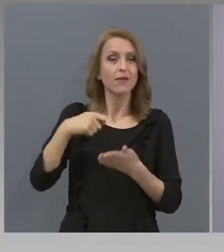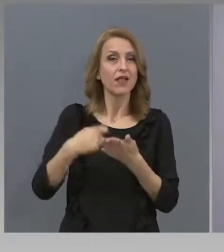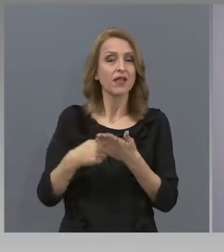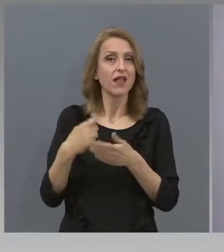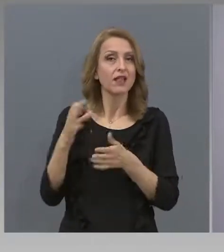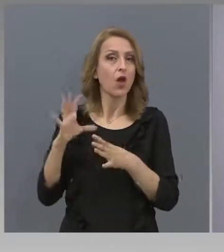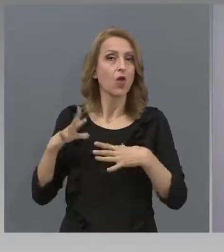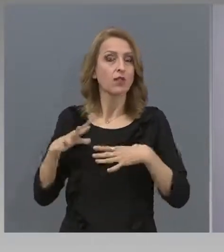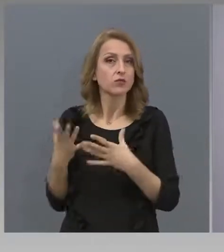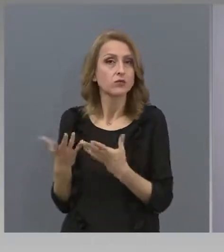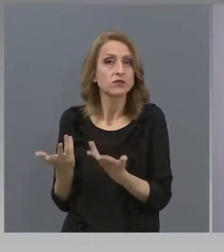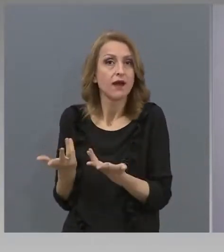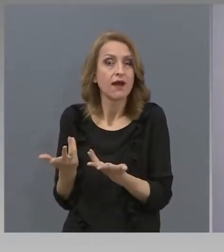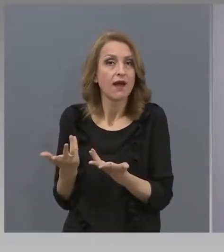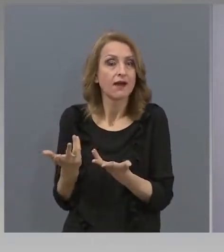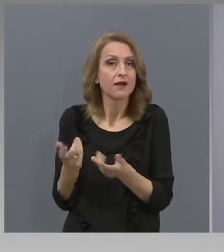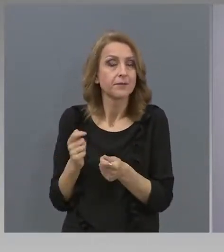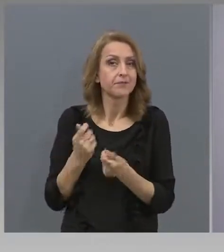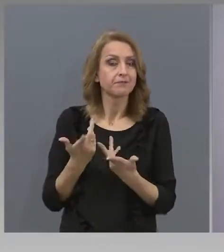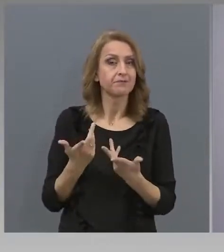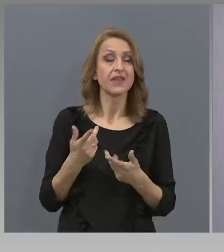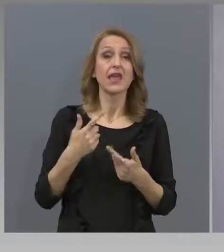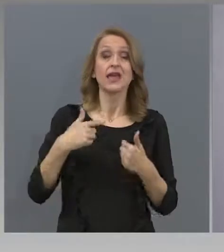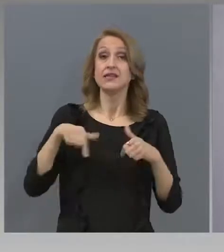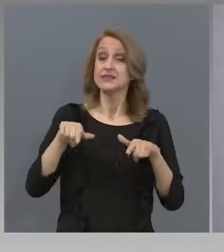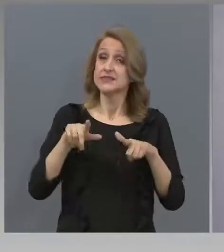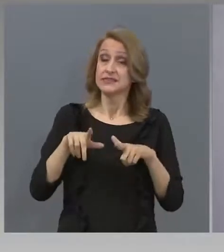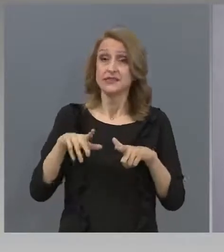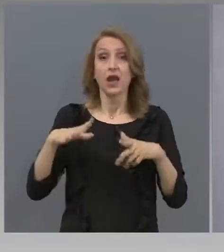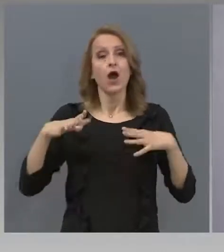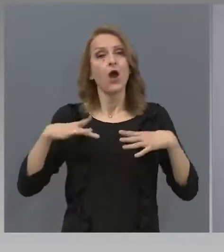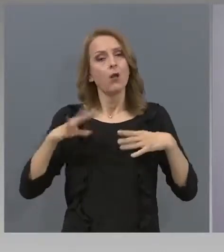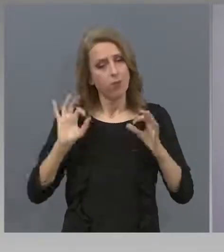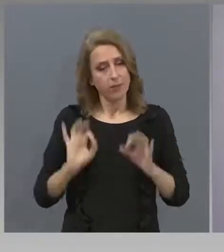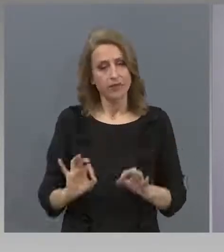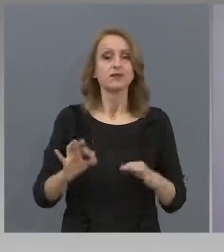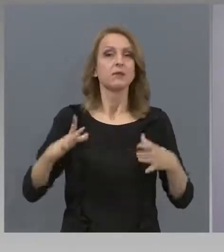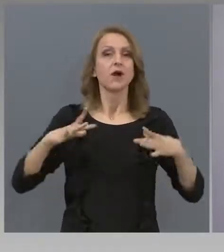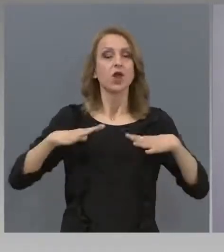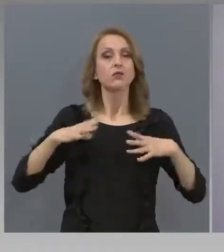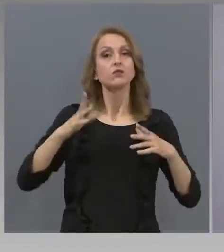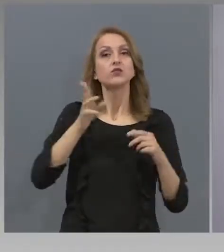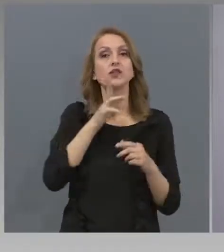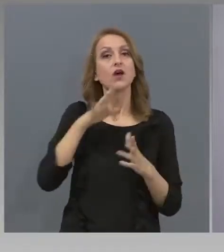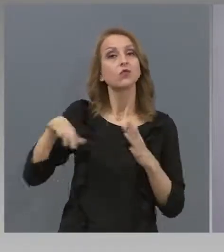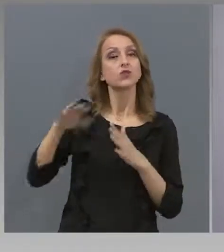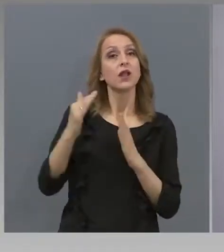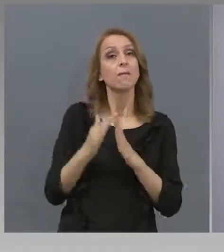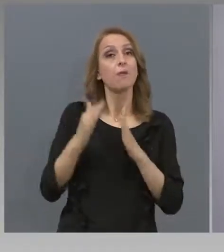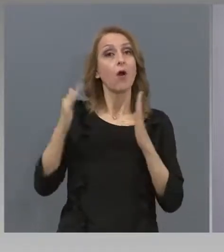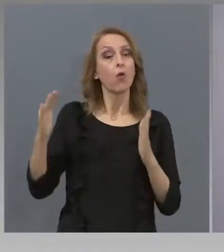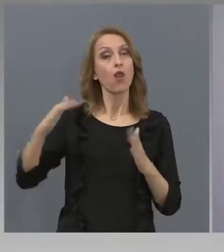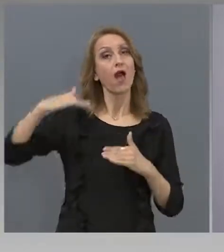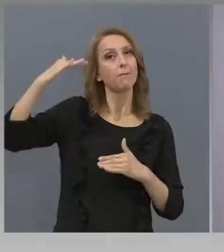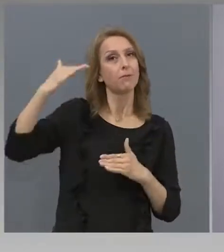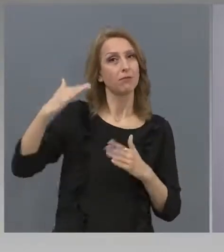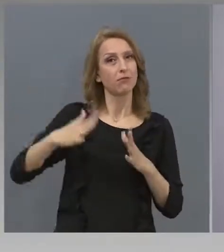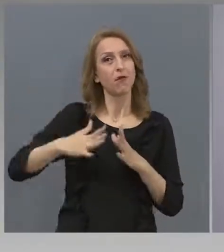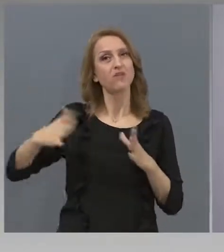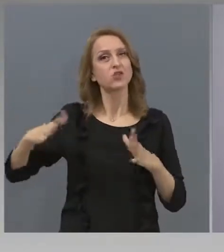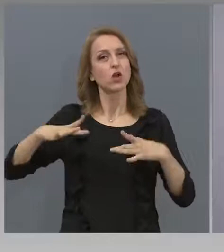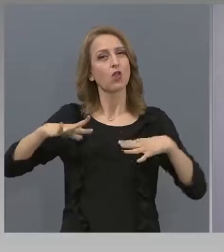Отпуска на учителите е по-голям. Настоящия ни колективен трудо-договор истича на 13 юни,